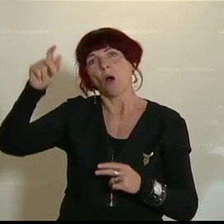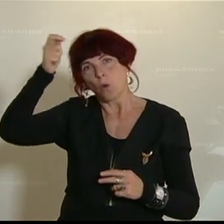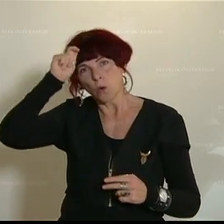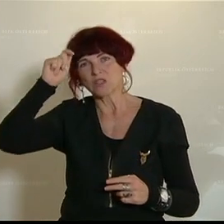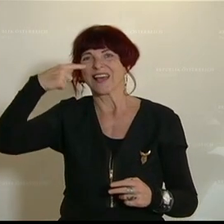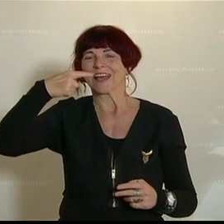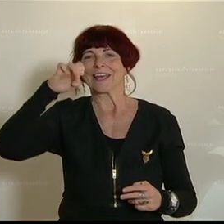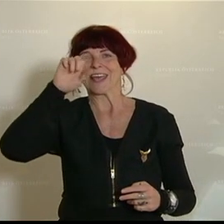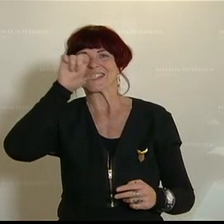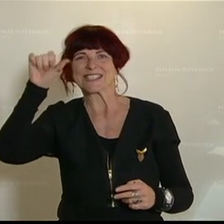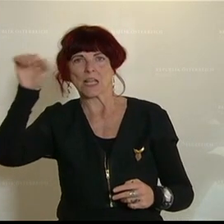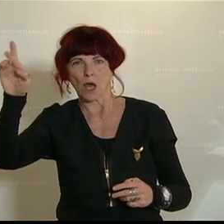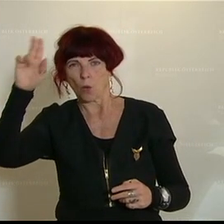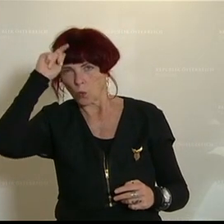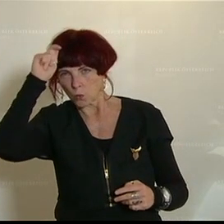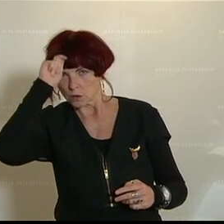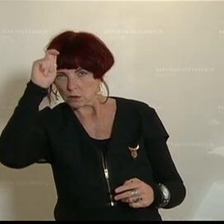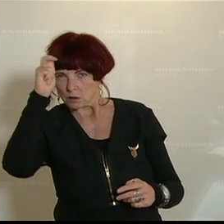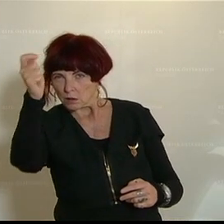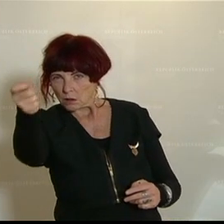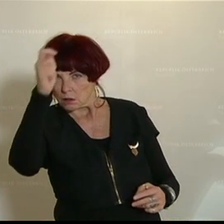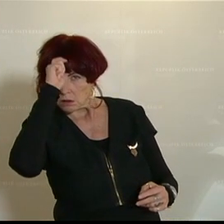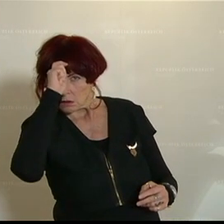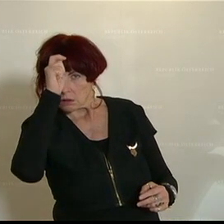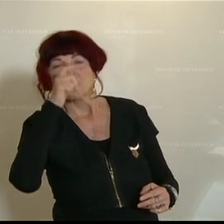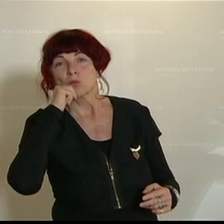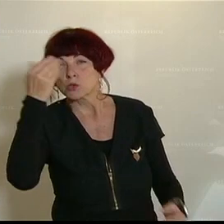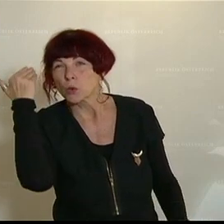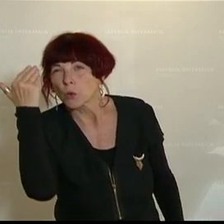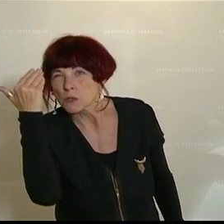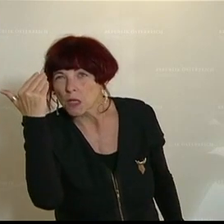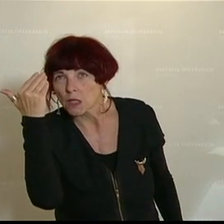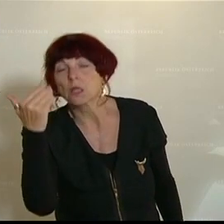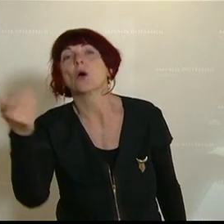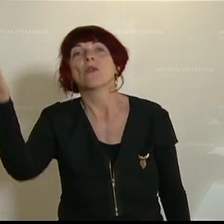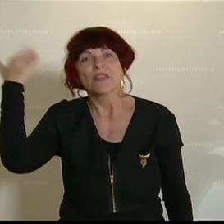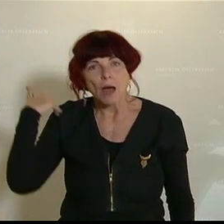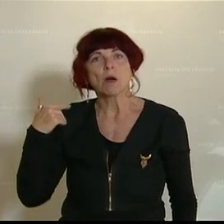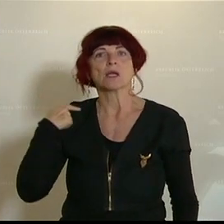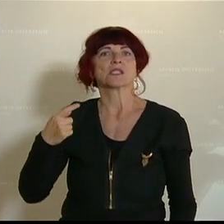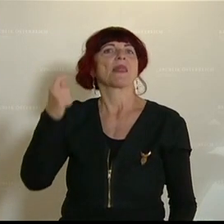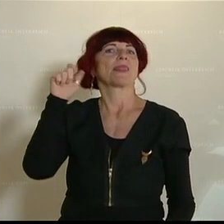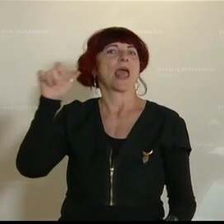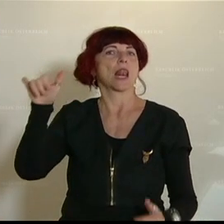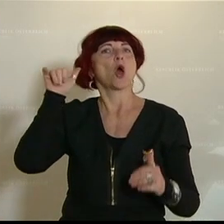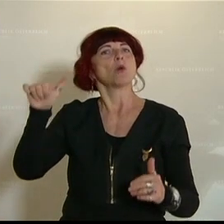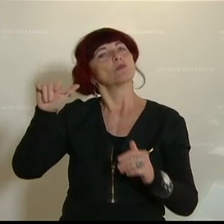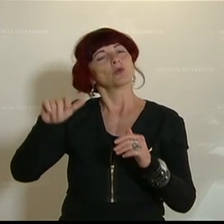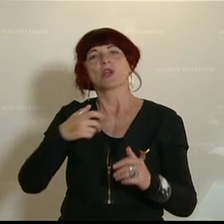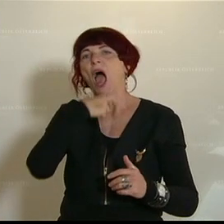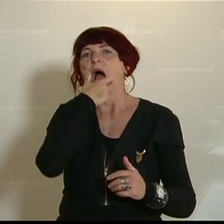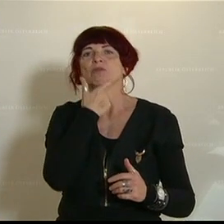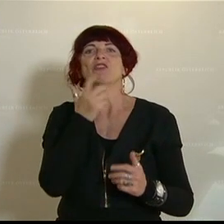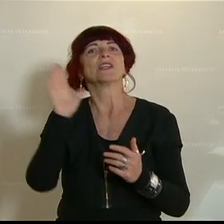hat der Wilhelm Tell mit seinem Sohn den Apfel vom Kopf schießen. Diese Maske ist der Gesslerhut des Sebastian Kurz. Die österreichische Bevölkerung